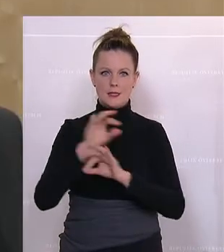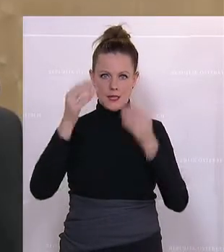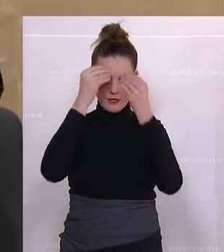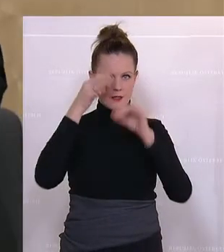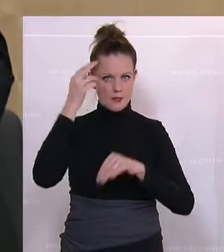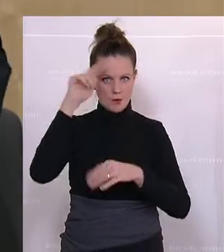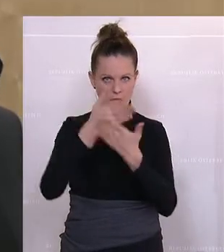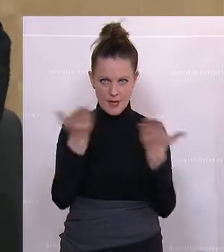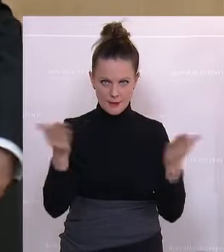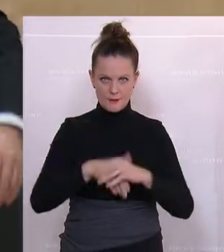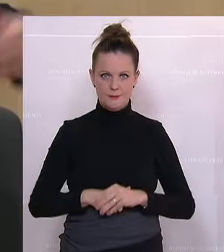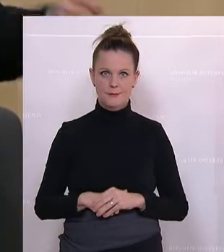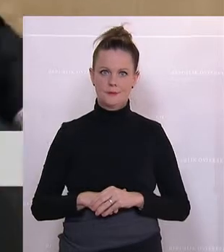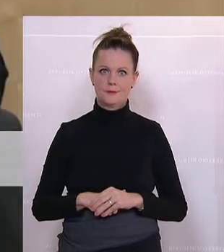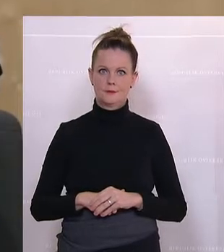Ich glaube,